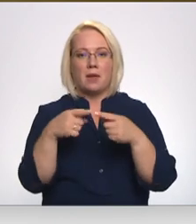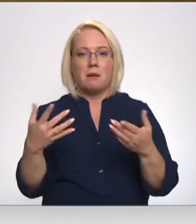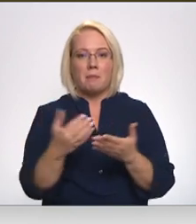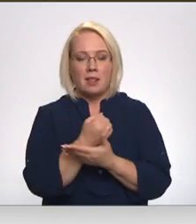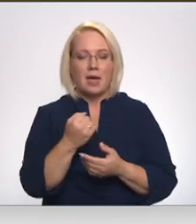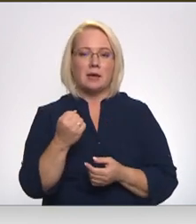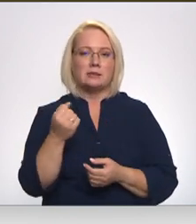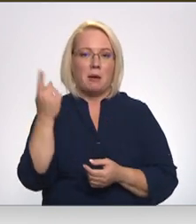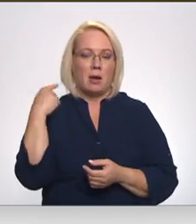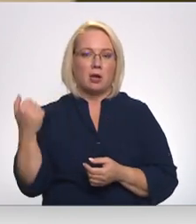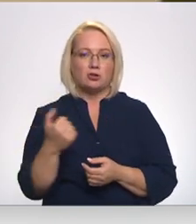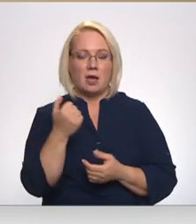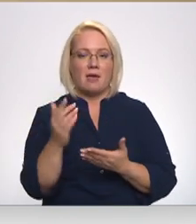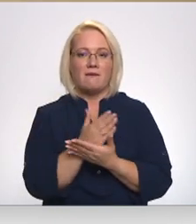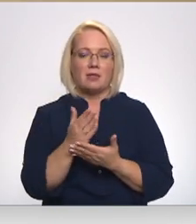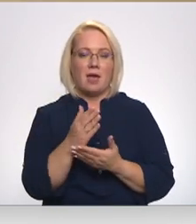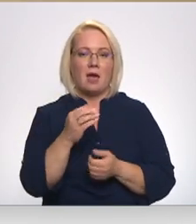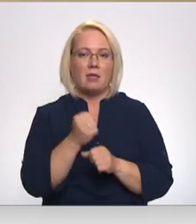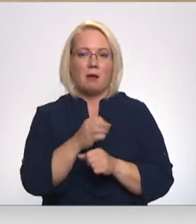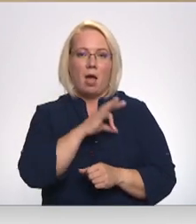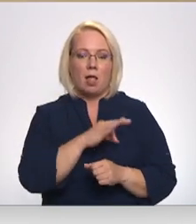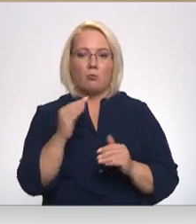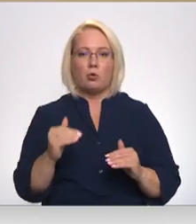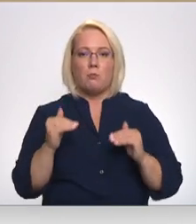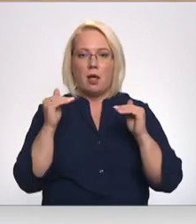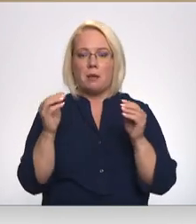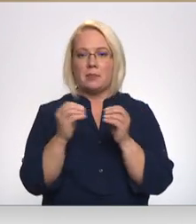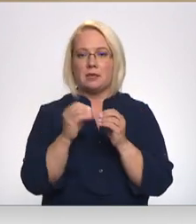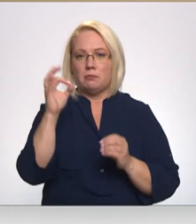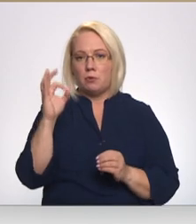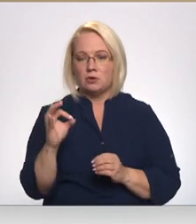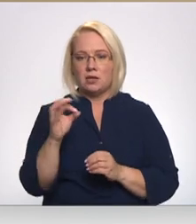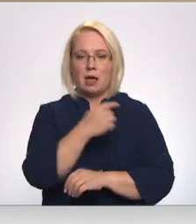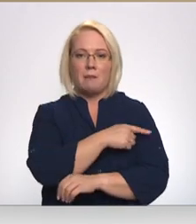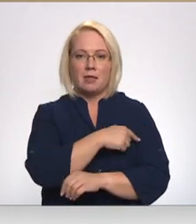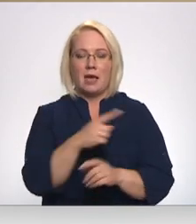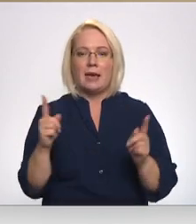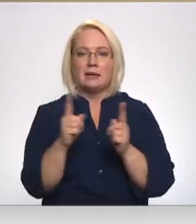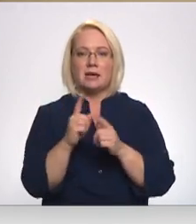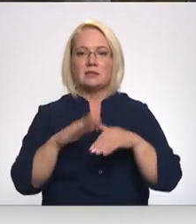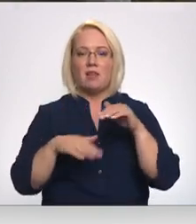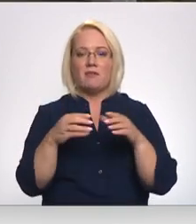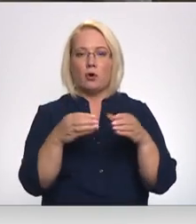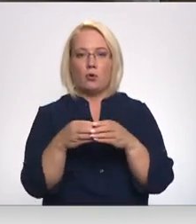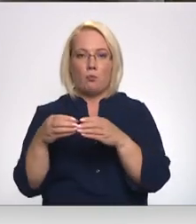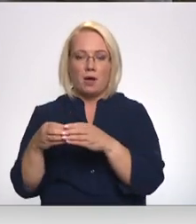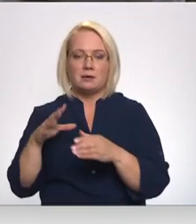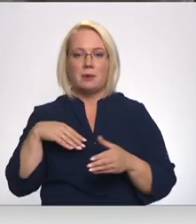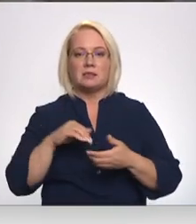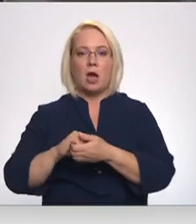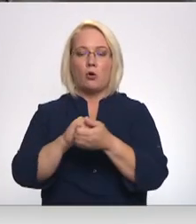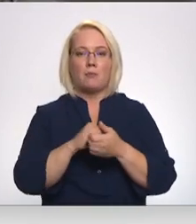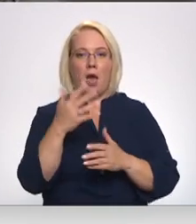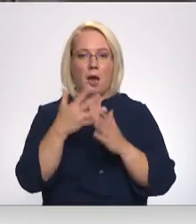pērni noteiktā vidējā garantētā darba samaksta tiktu palielināt par 10% medīķiem visās kvalifikācijas grupās. Pēc arot biedrības